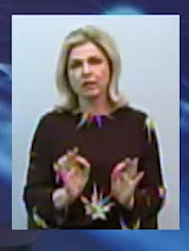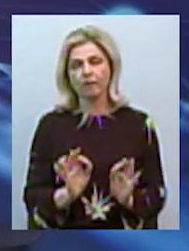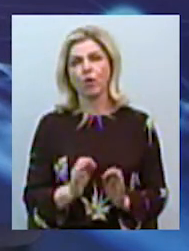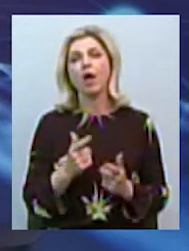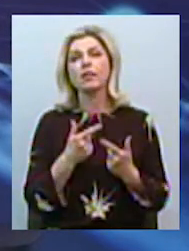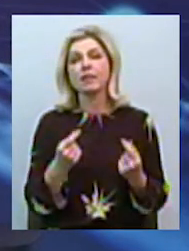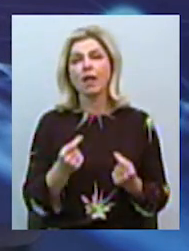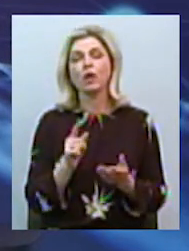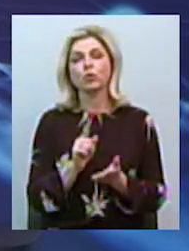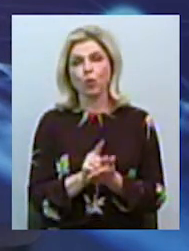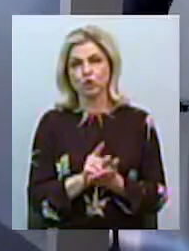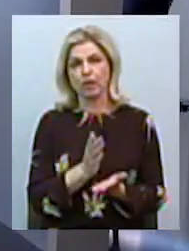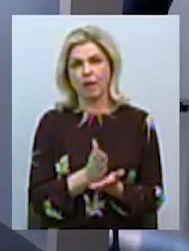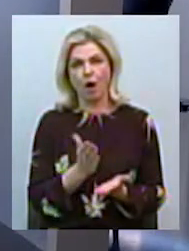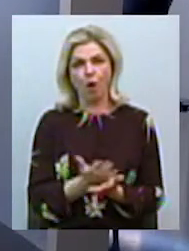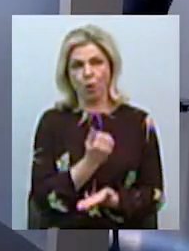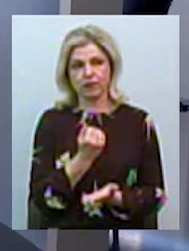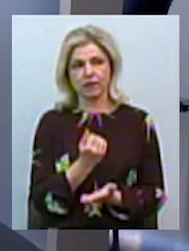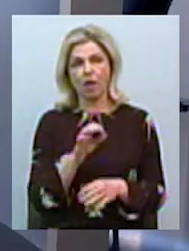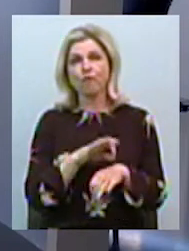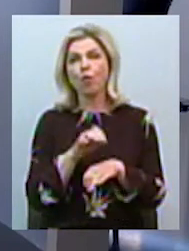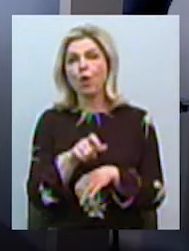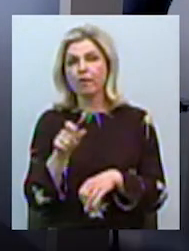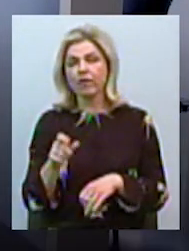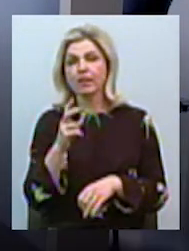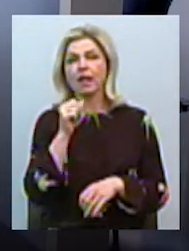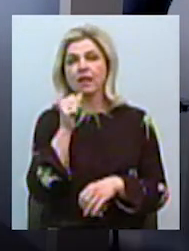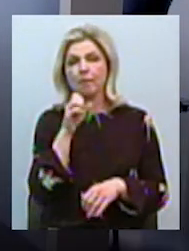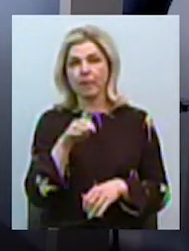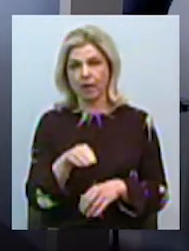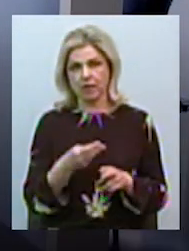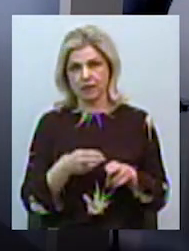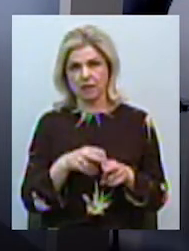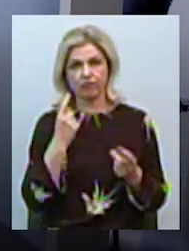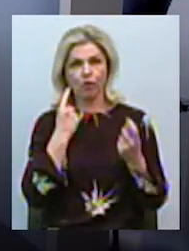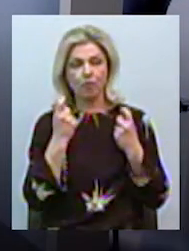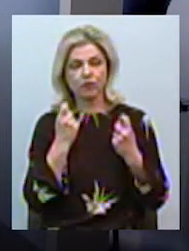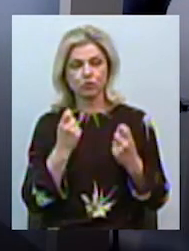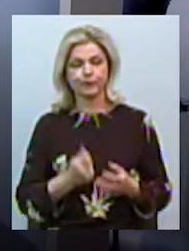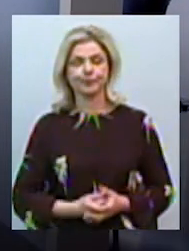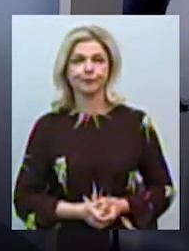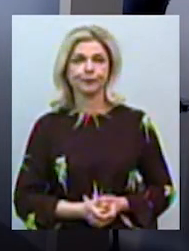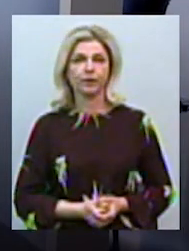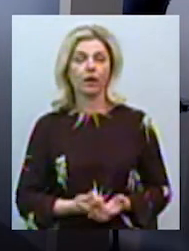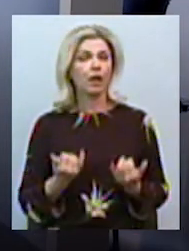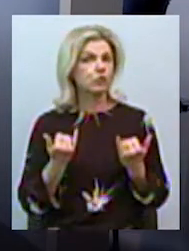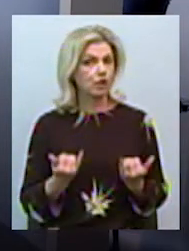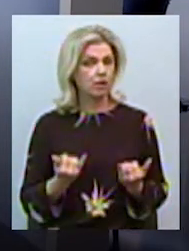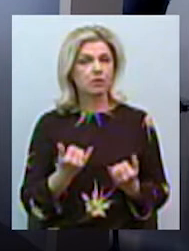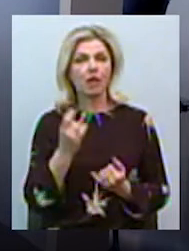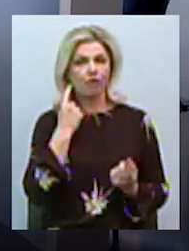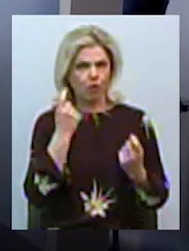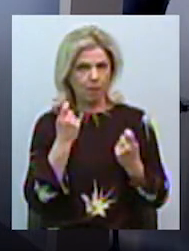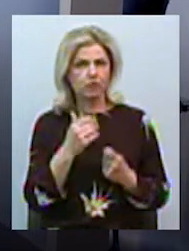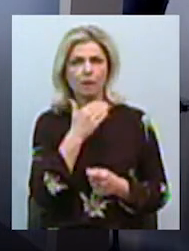Власне, де мають знаходити хворі на цукровий діабет цю інформацію? Зараз, звісно, інформації багато,